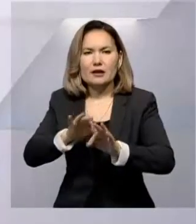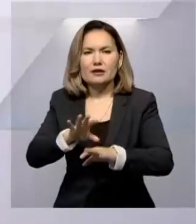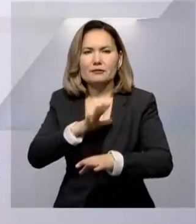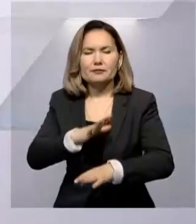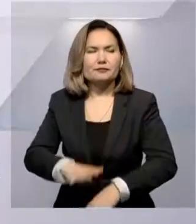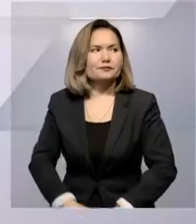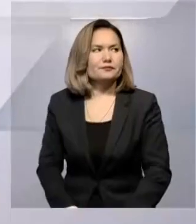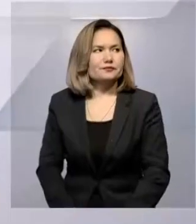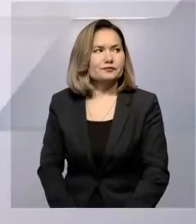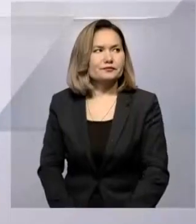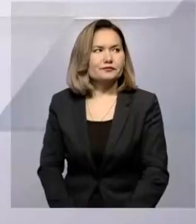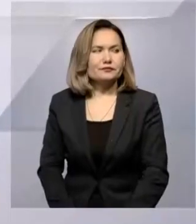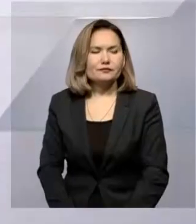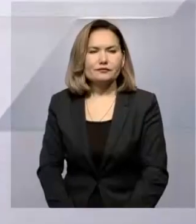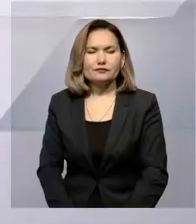растады.